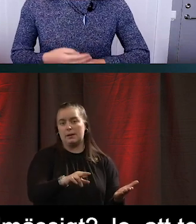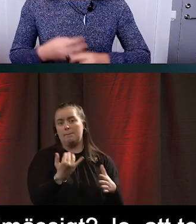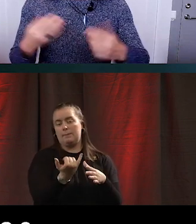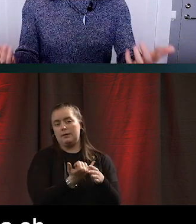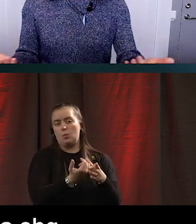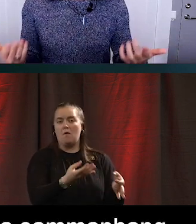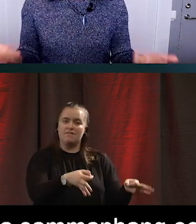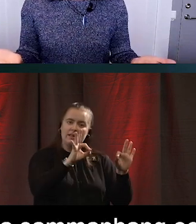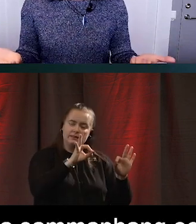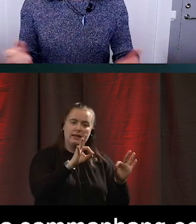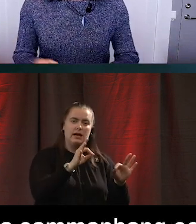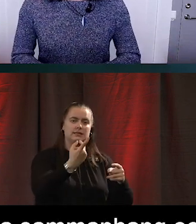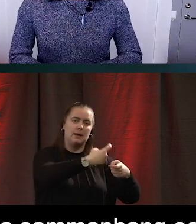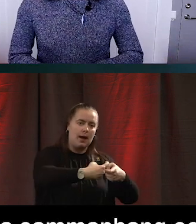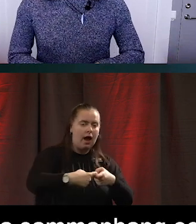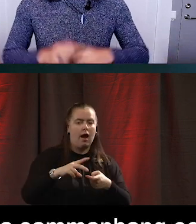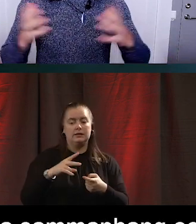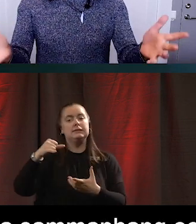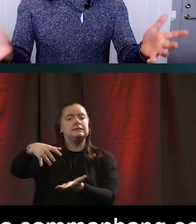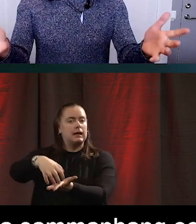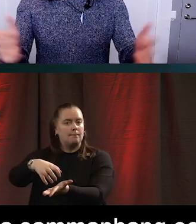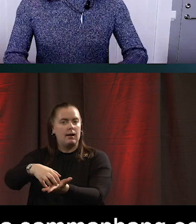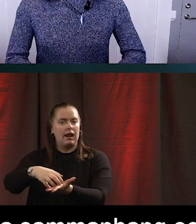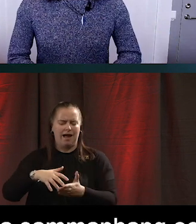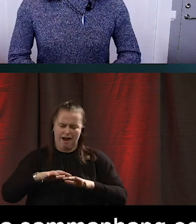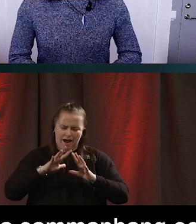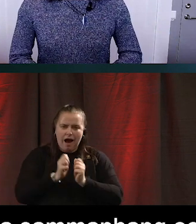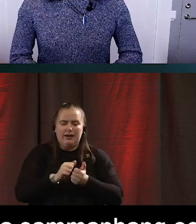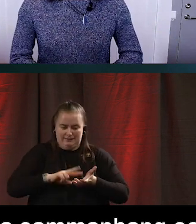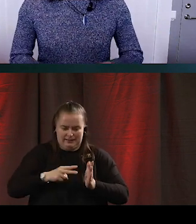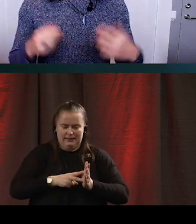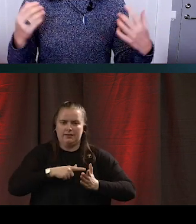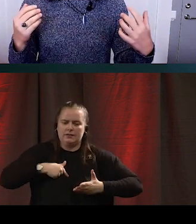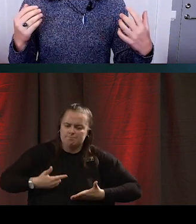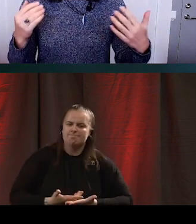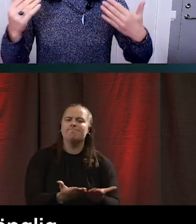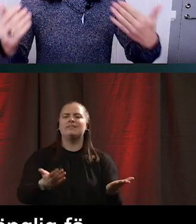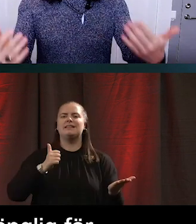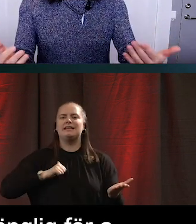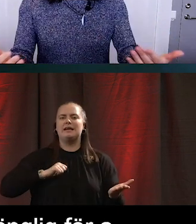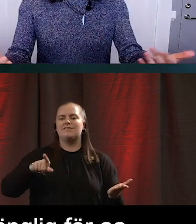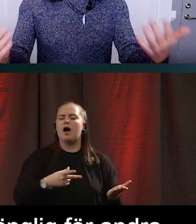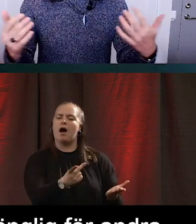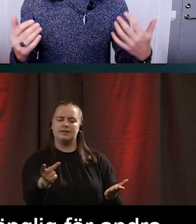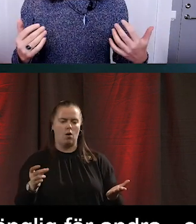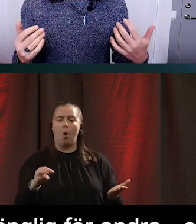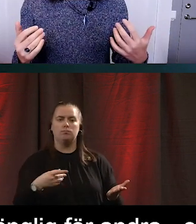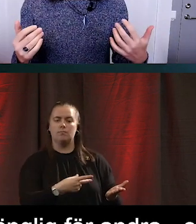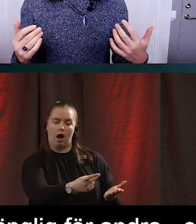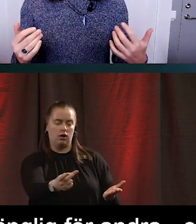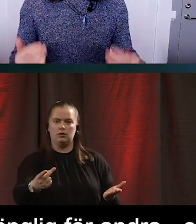sammanhang och i samhällshänseende. All den tekniken som vi gör tillgänglig för andra. Om de inte får en lyckad